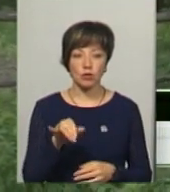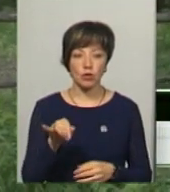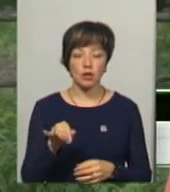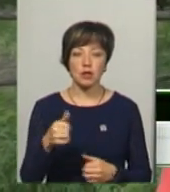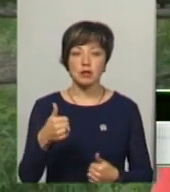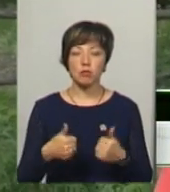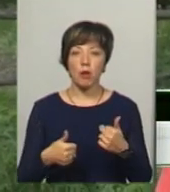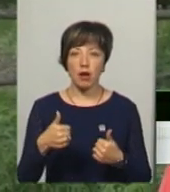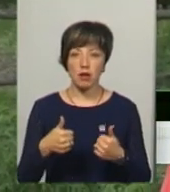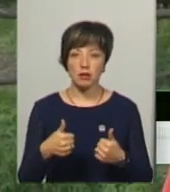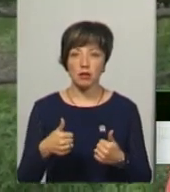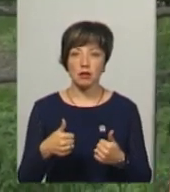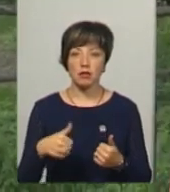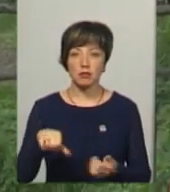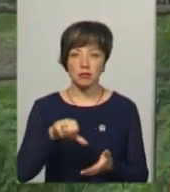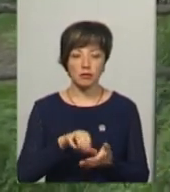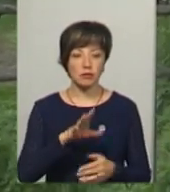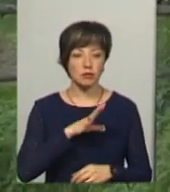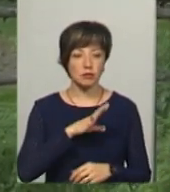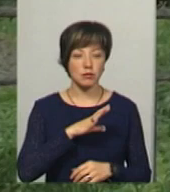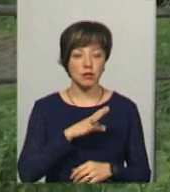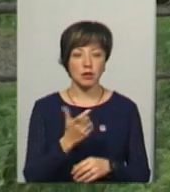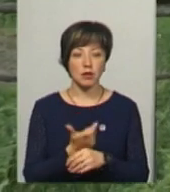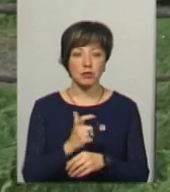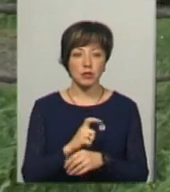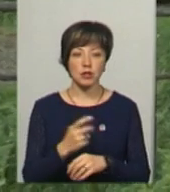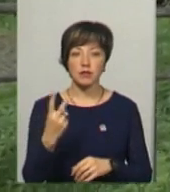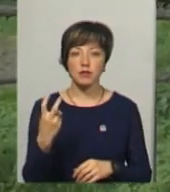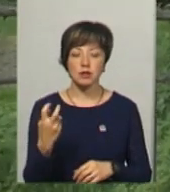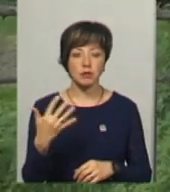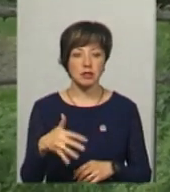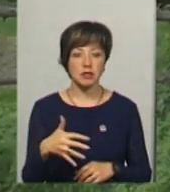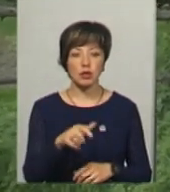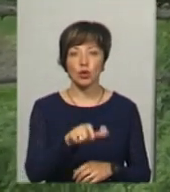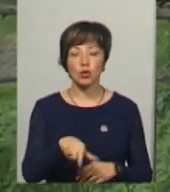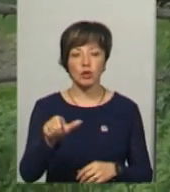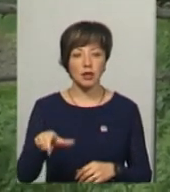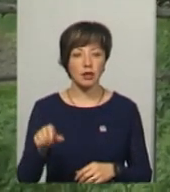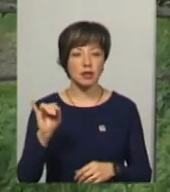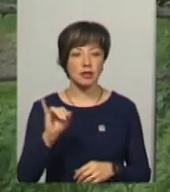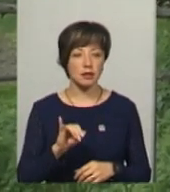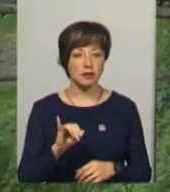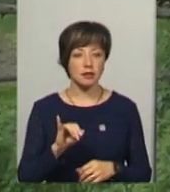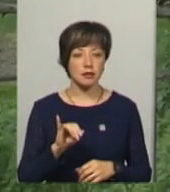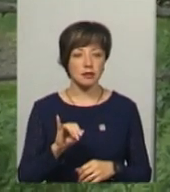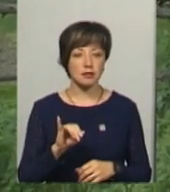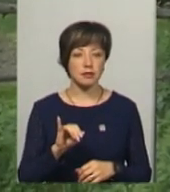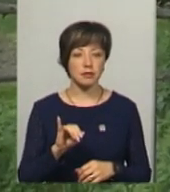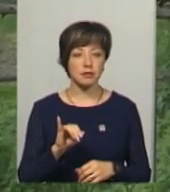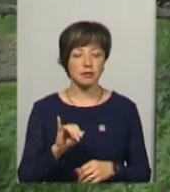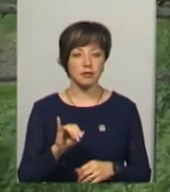змаганнях брало участь більше 250 людей, і пішла